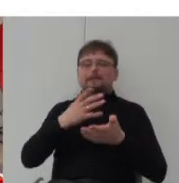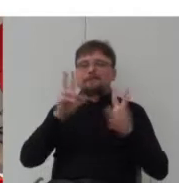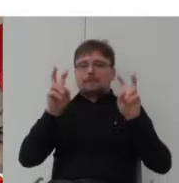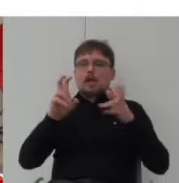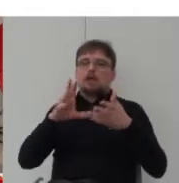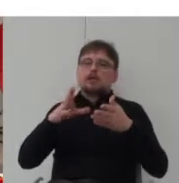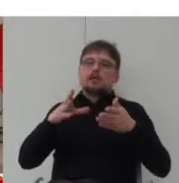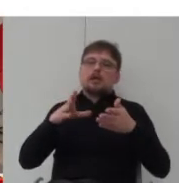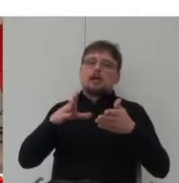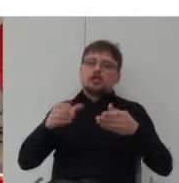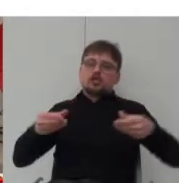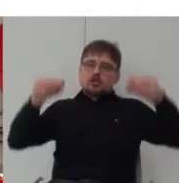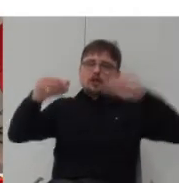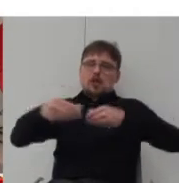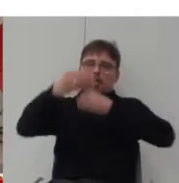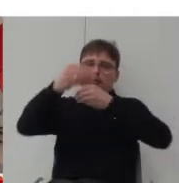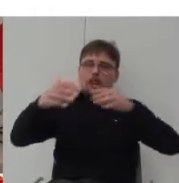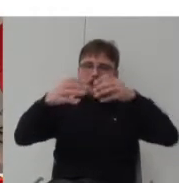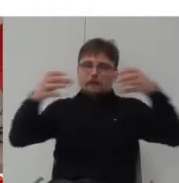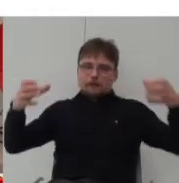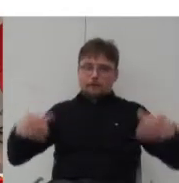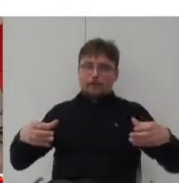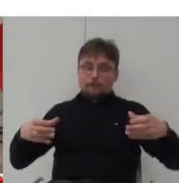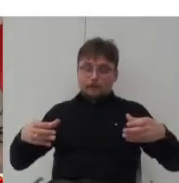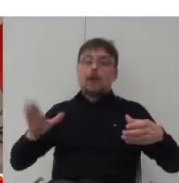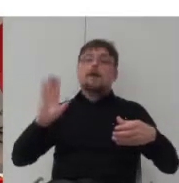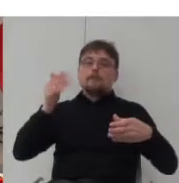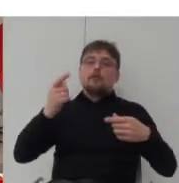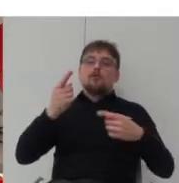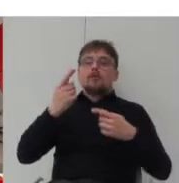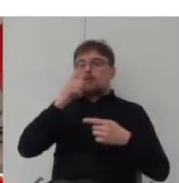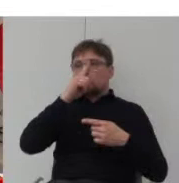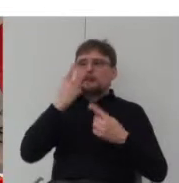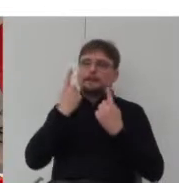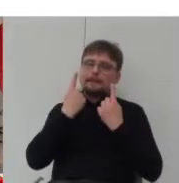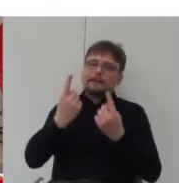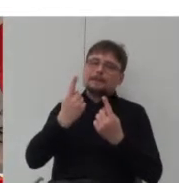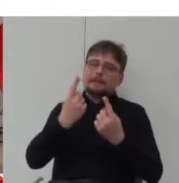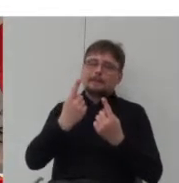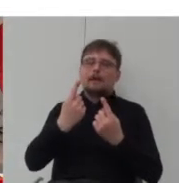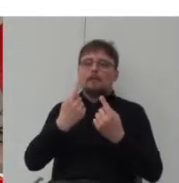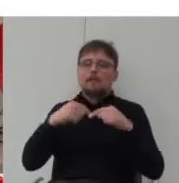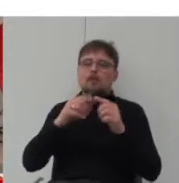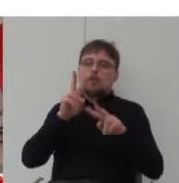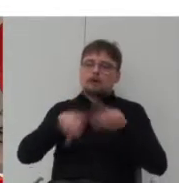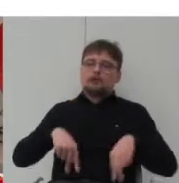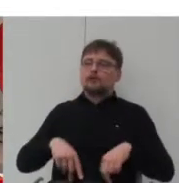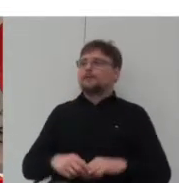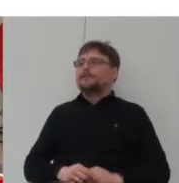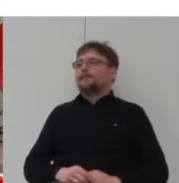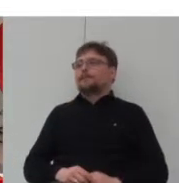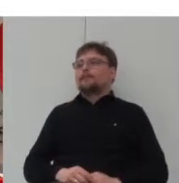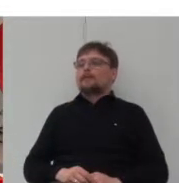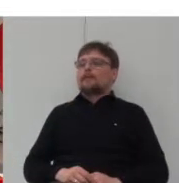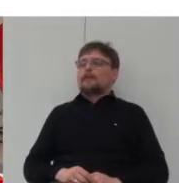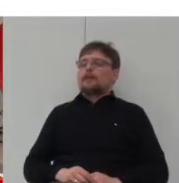wypełniany przez mieszkańców dosyć dowolnie zazwyczaj znów w ruch